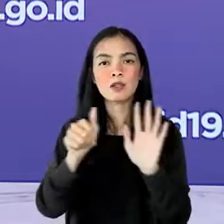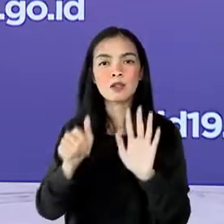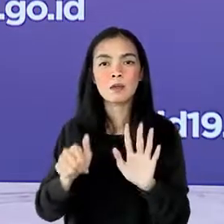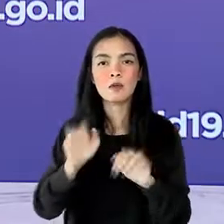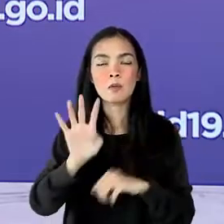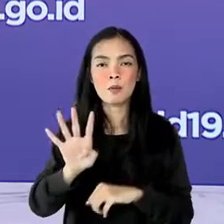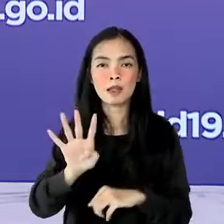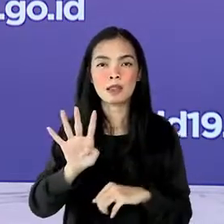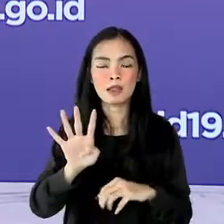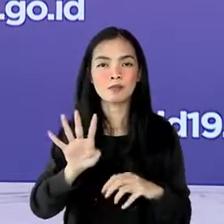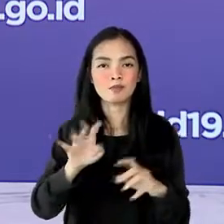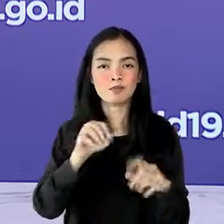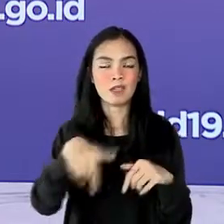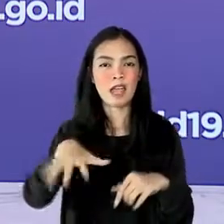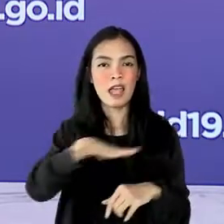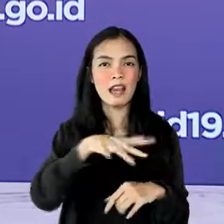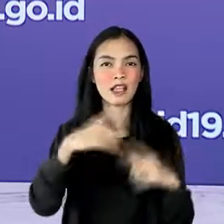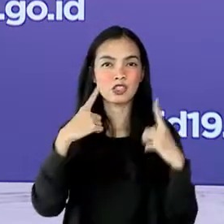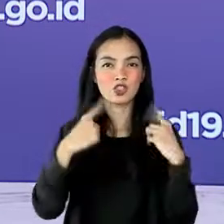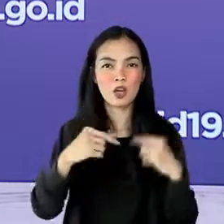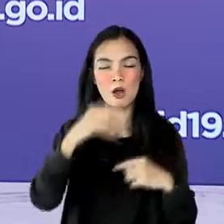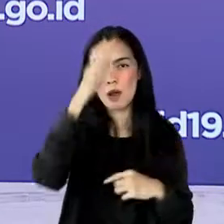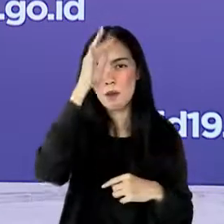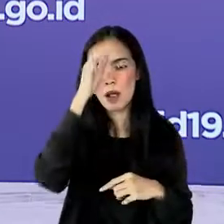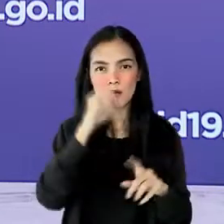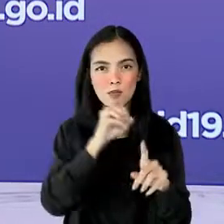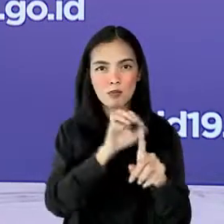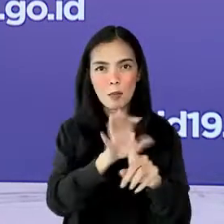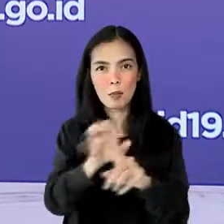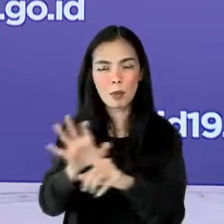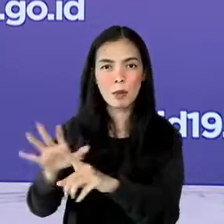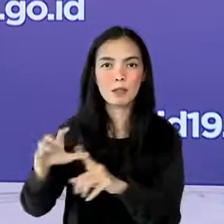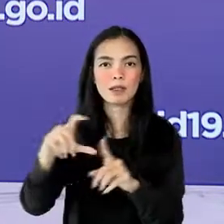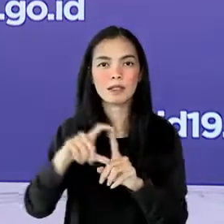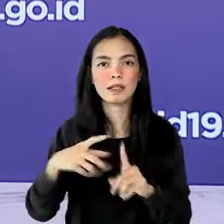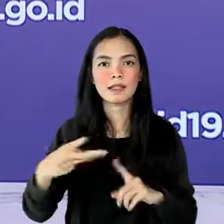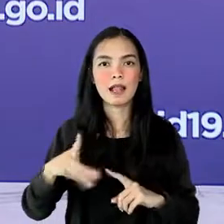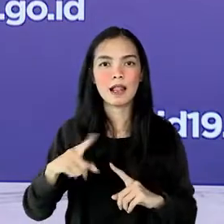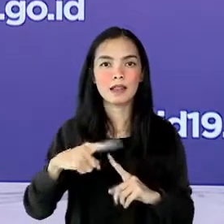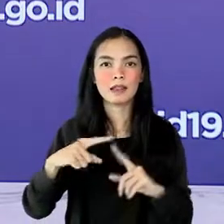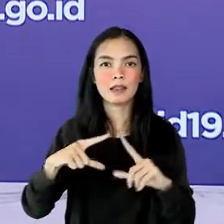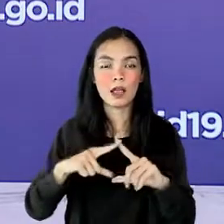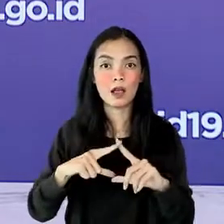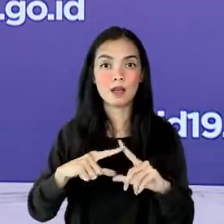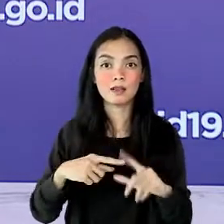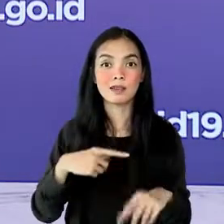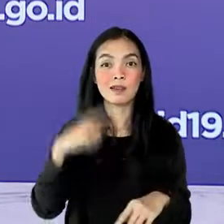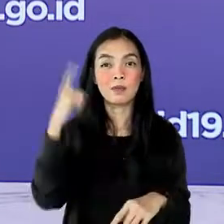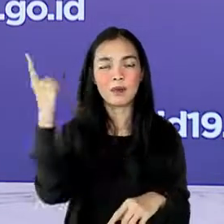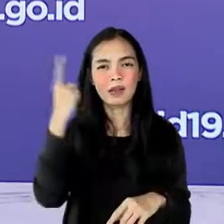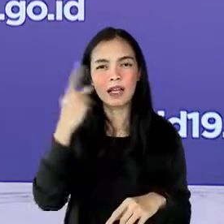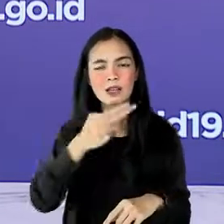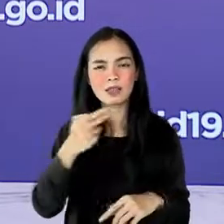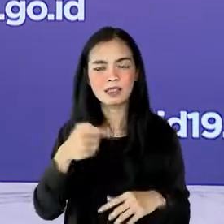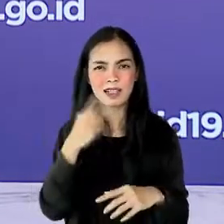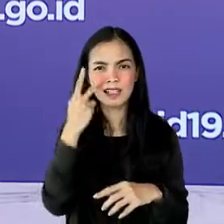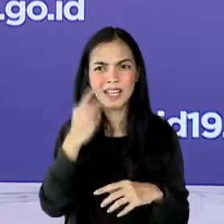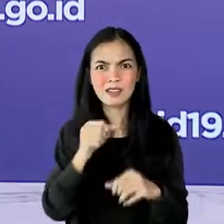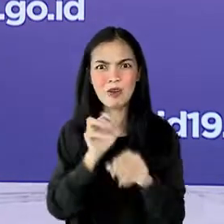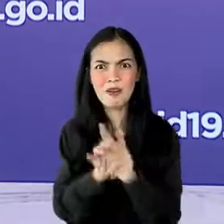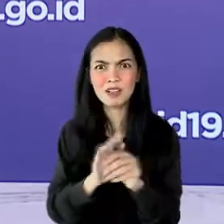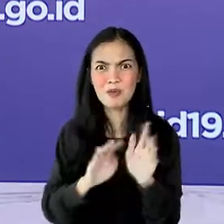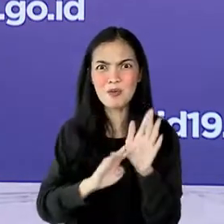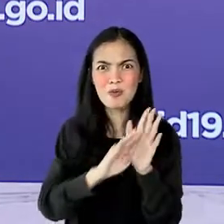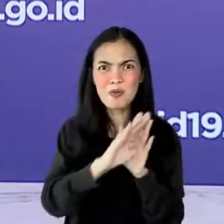di Pulau Jawa Bali. Dengan tingginya kasus saat ini, pemerintah berusaha maksimal dalam melakukan